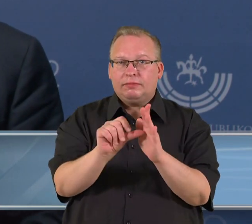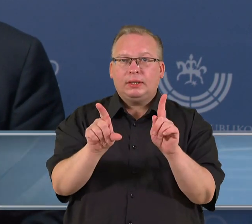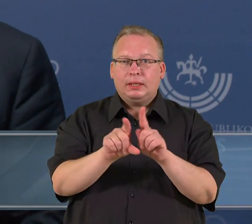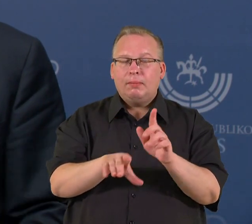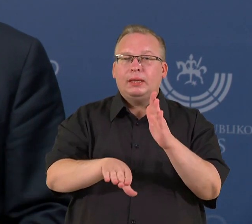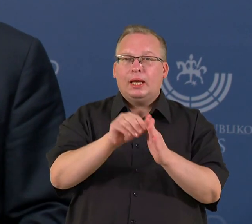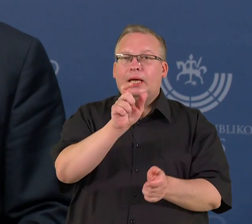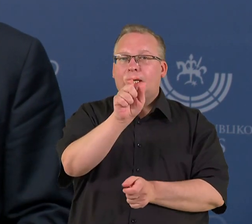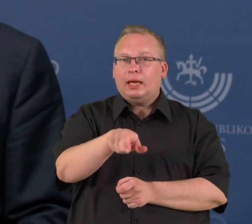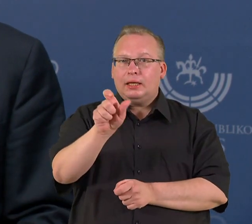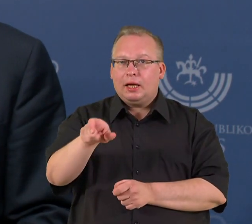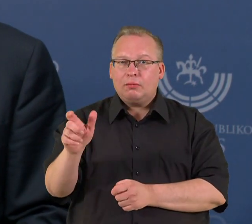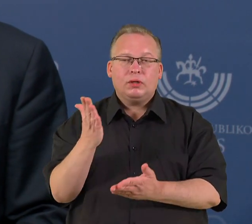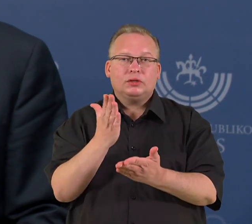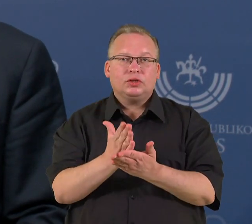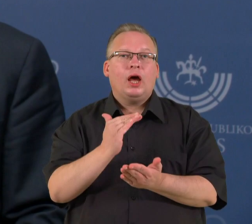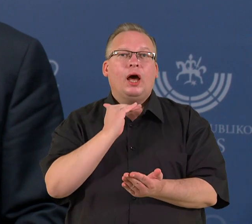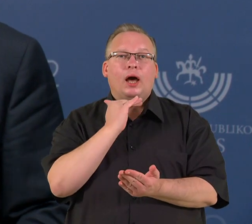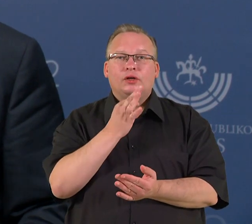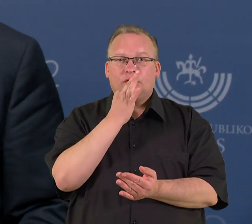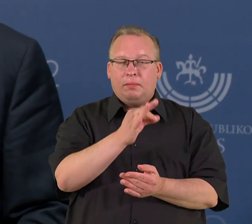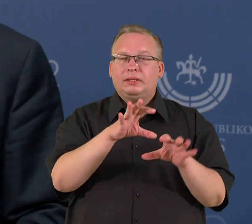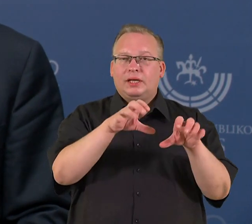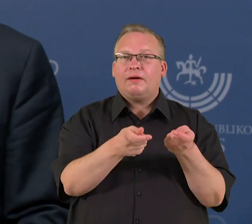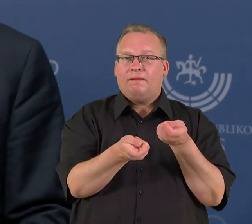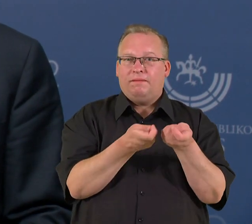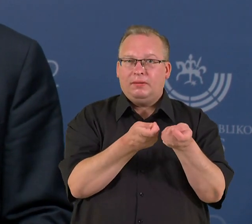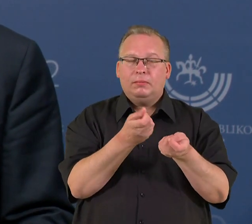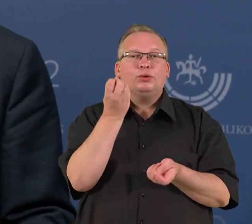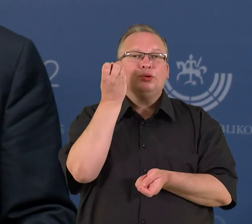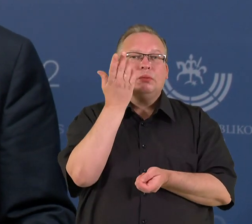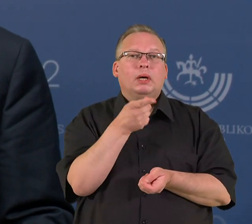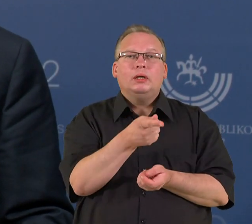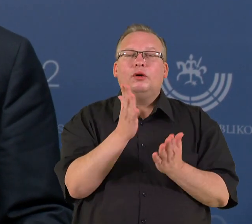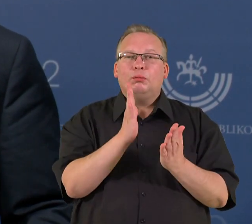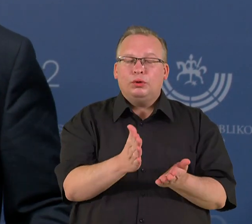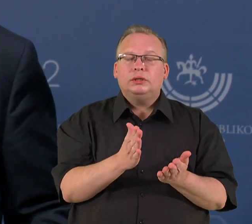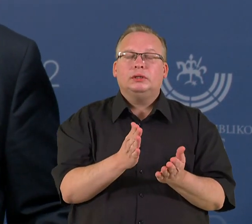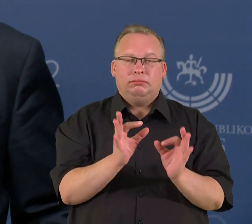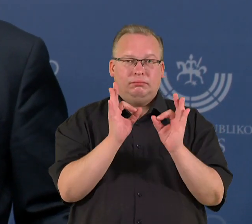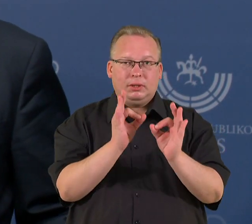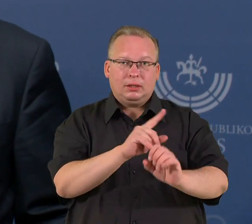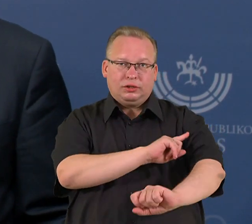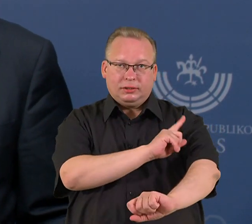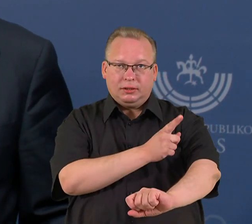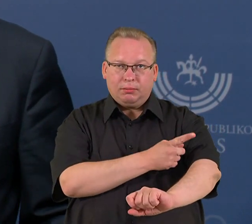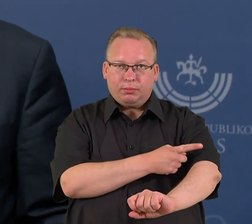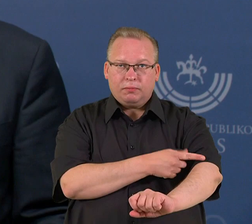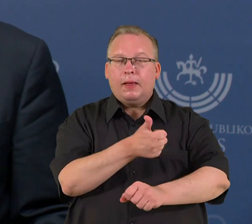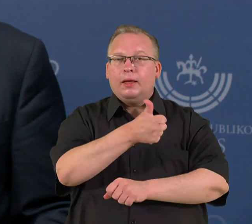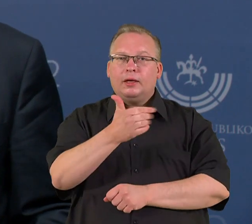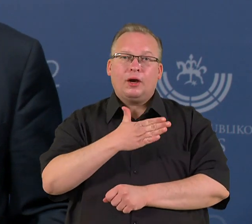rinkėjus, ir matyti, ta žinia yra labai aiškiai pasakyti ir valdantieji suprato. Tikiuosi, kad ta supratimas bus ilgalaikis ir tvarus ir to gera